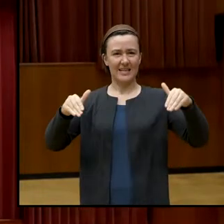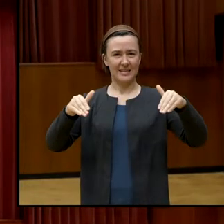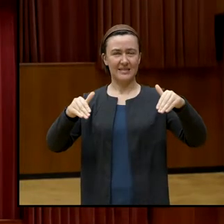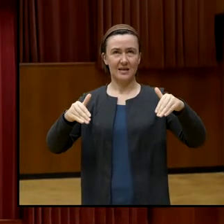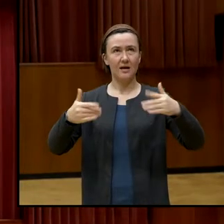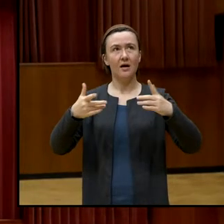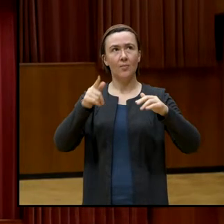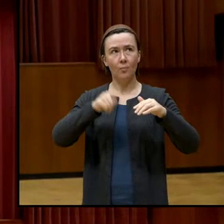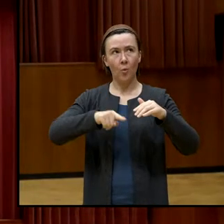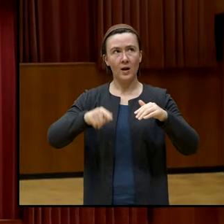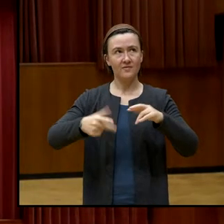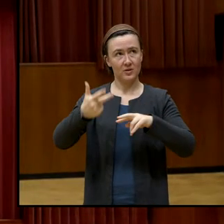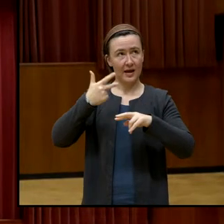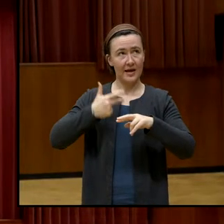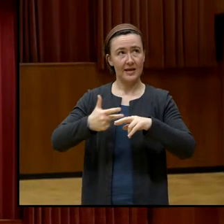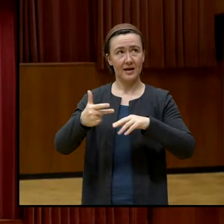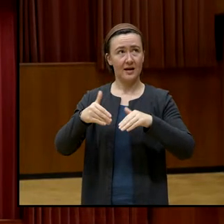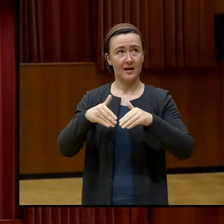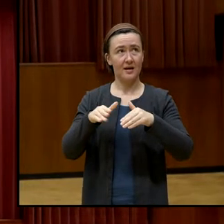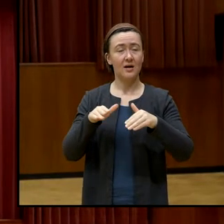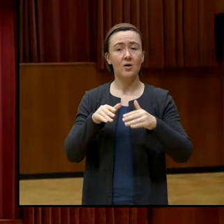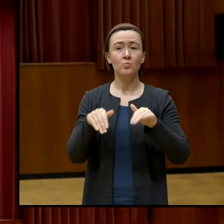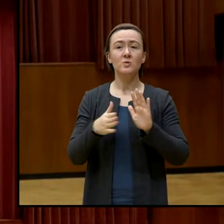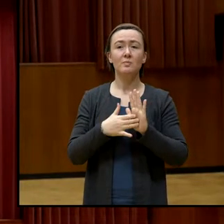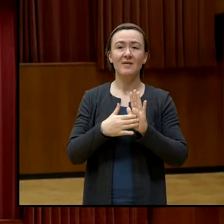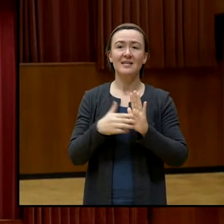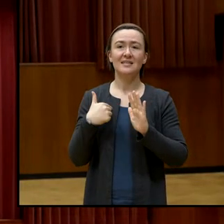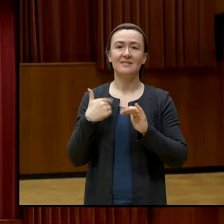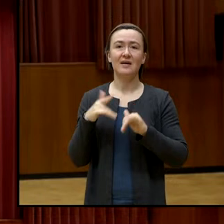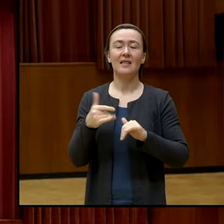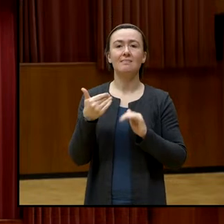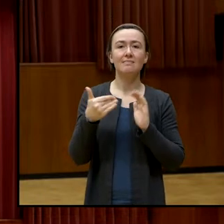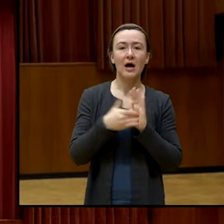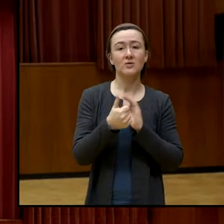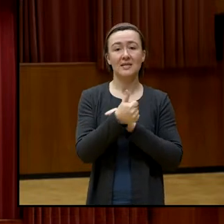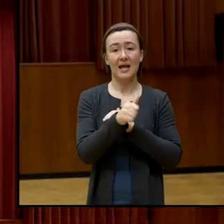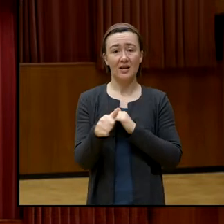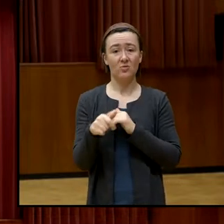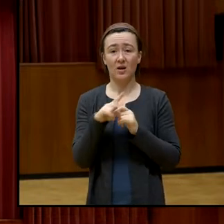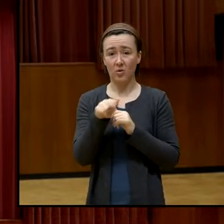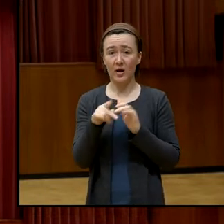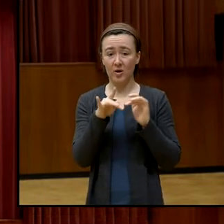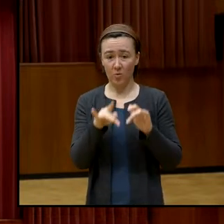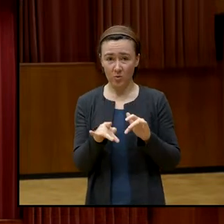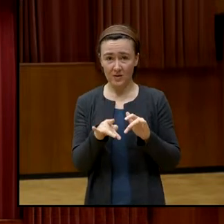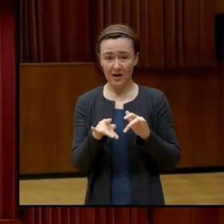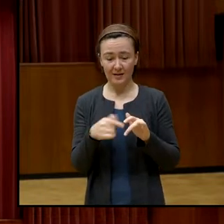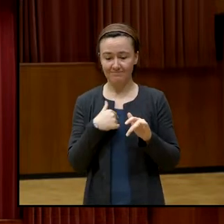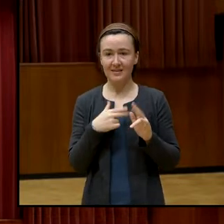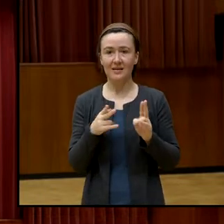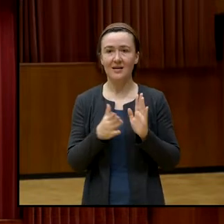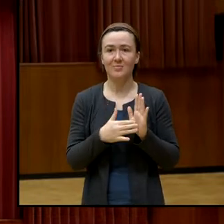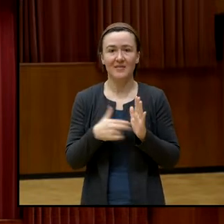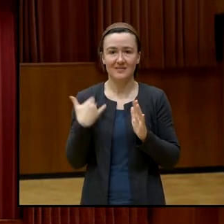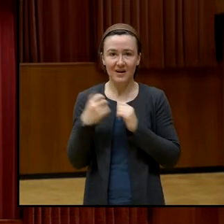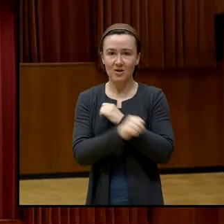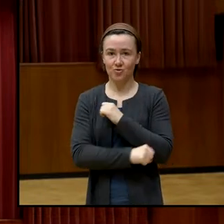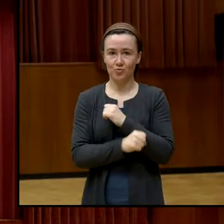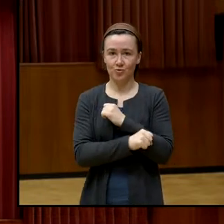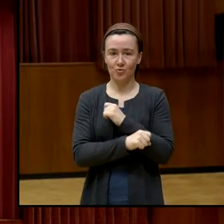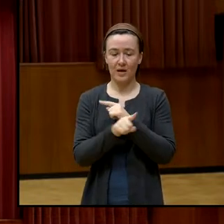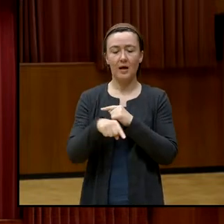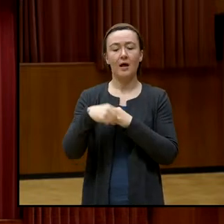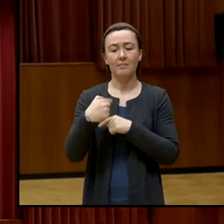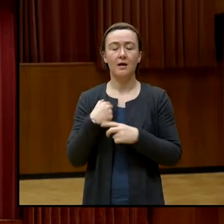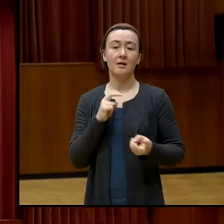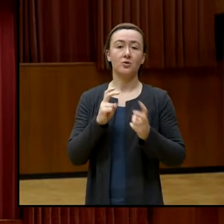Einkommen von 1.100 Euro nachweisen muss. Kann ich nicht, während ich studiere. Danach habe ich mich selbstständig gemacht. Jeder,